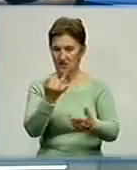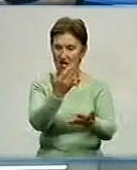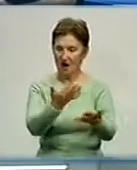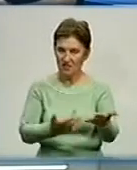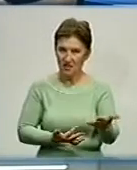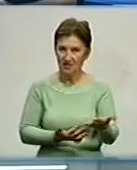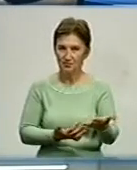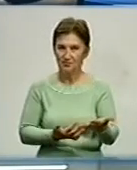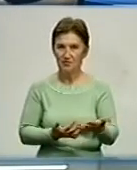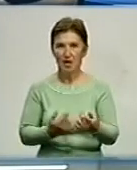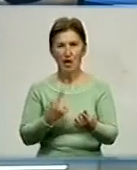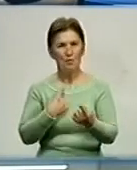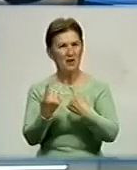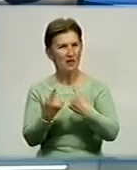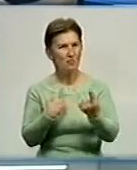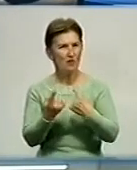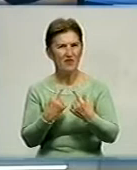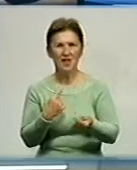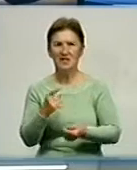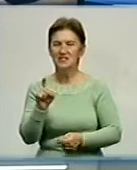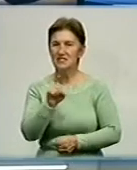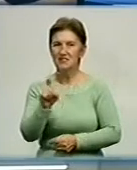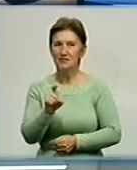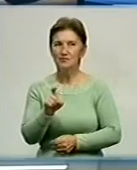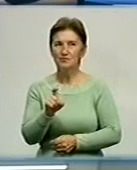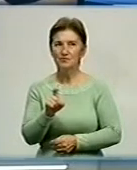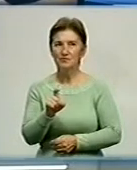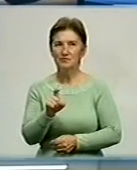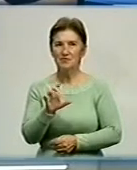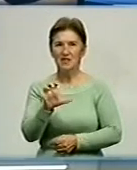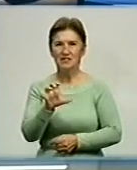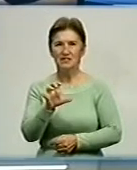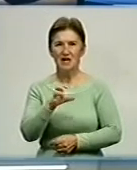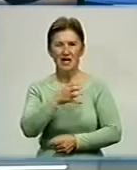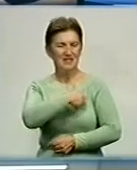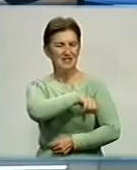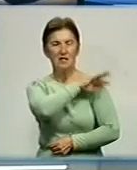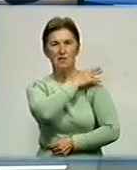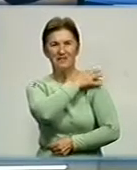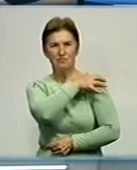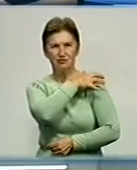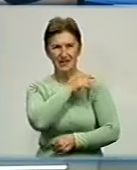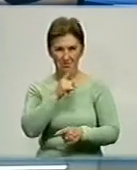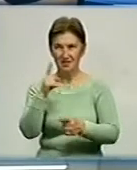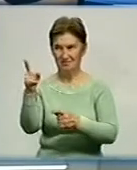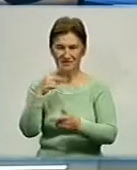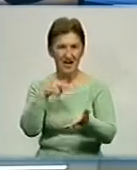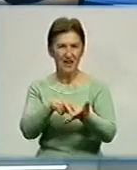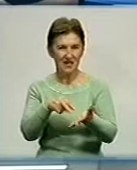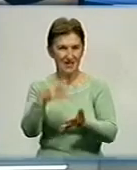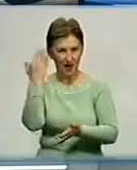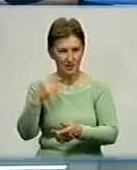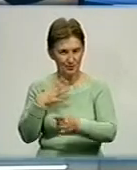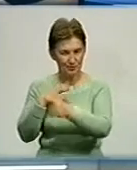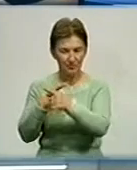Зацікавили перемовини із санпетербургськими представниками. Ну, звичайно,